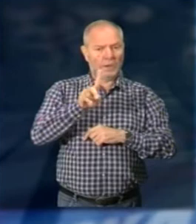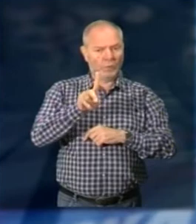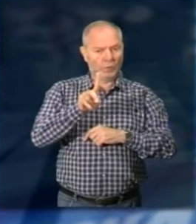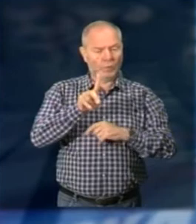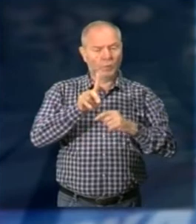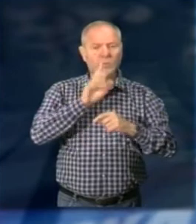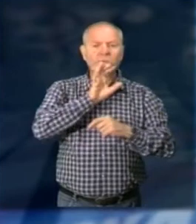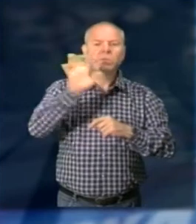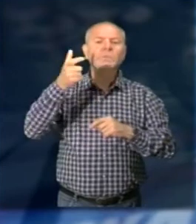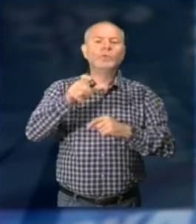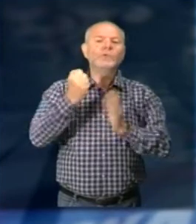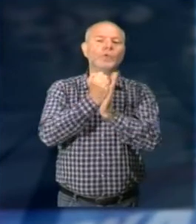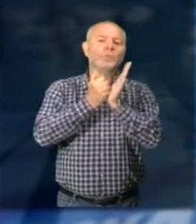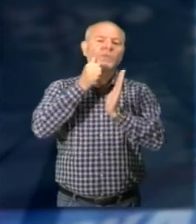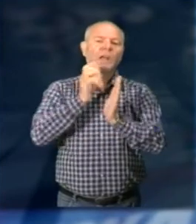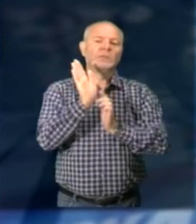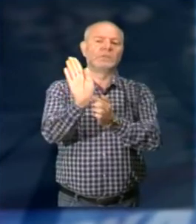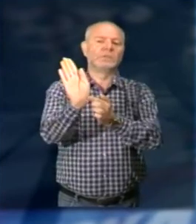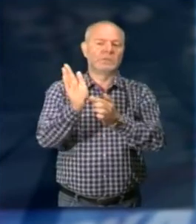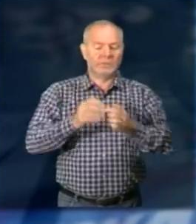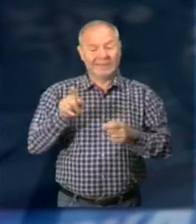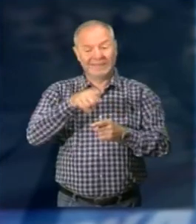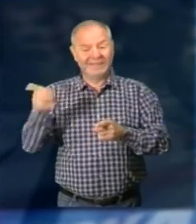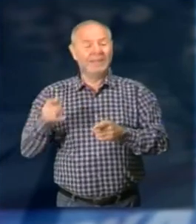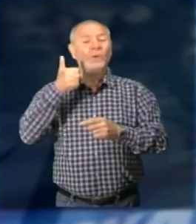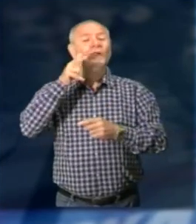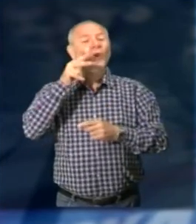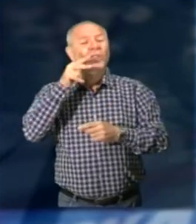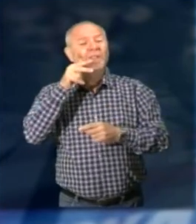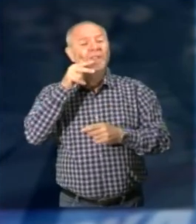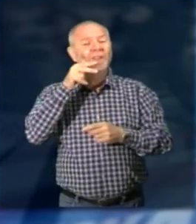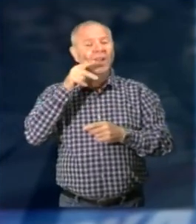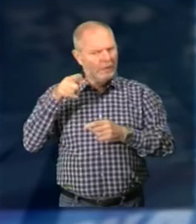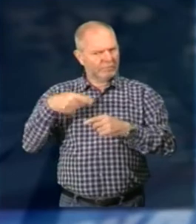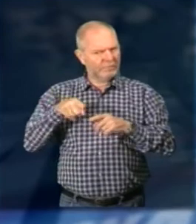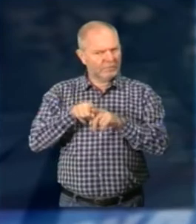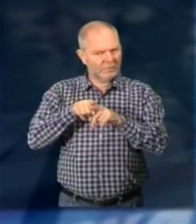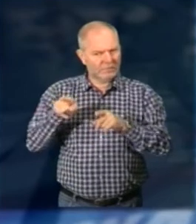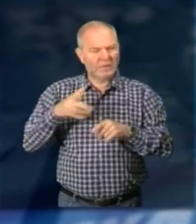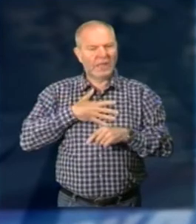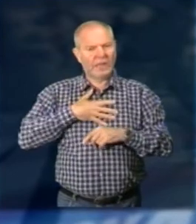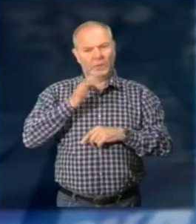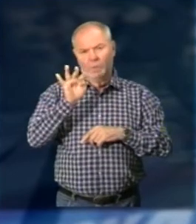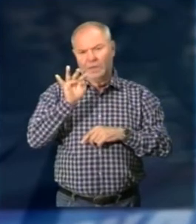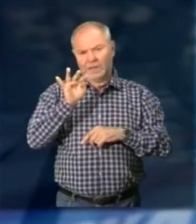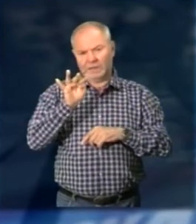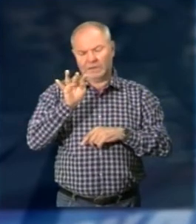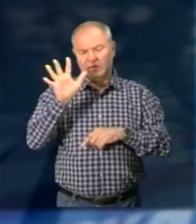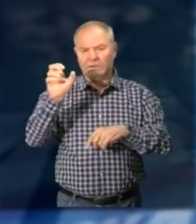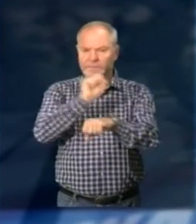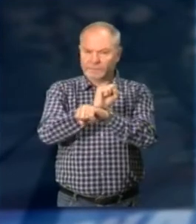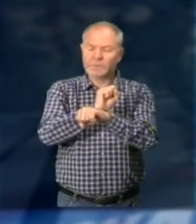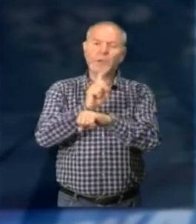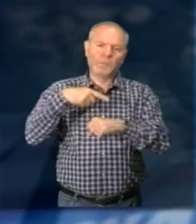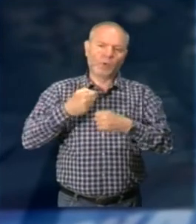denunciato perché ha mostrato dei documenti falsi La seconda, una donna sempre congolese di 40 anni È stata invece arrestata e poi